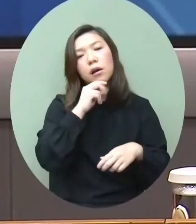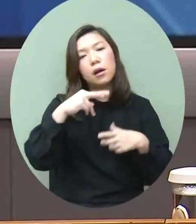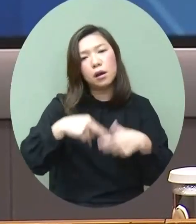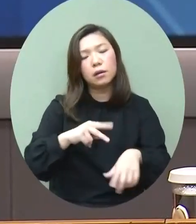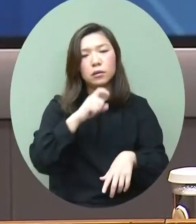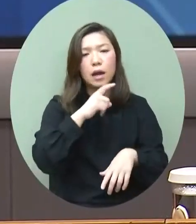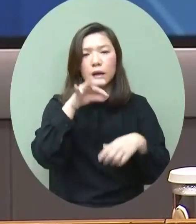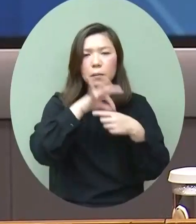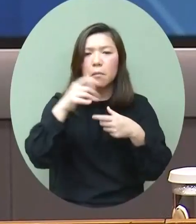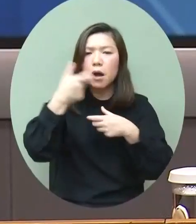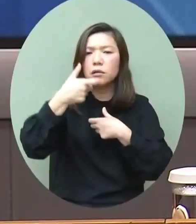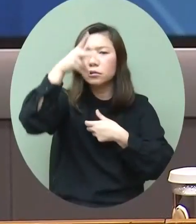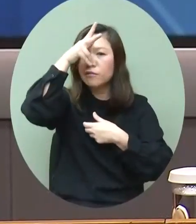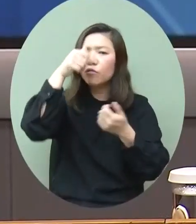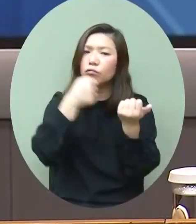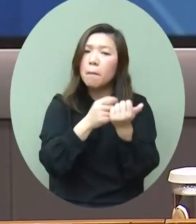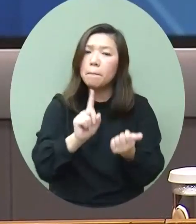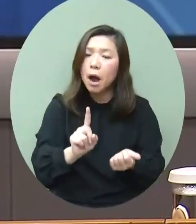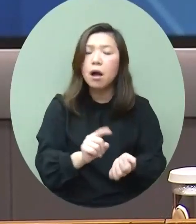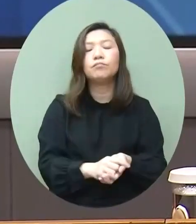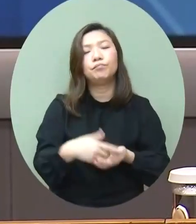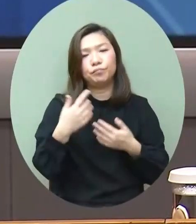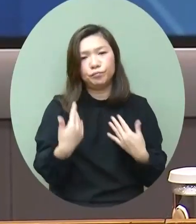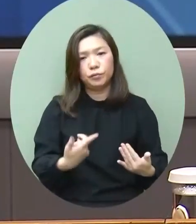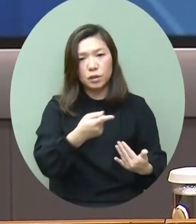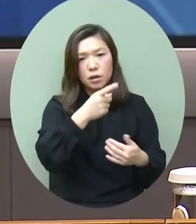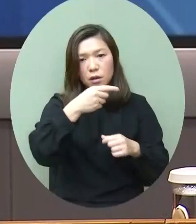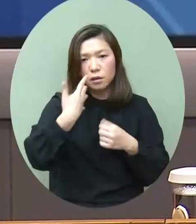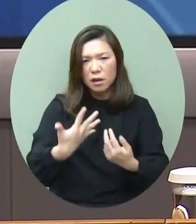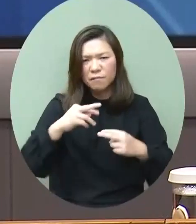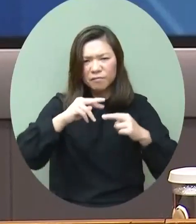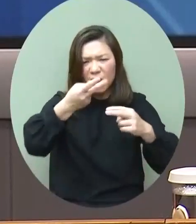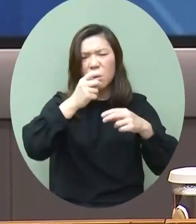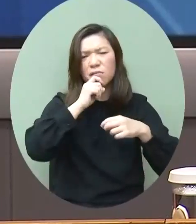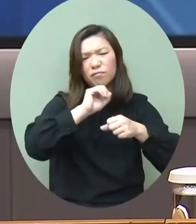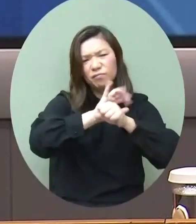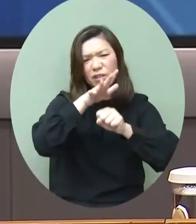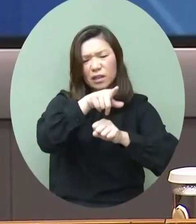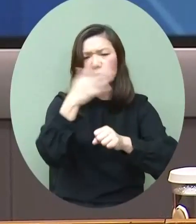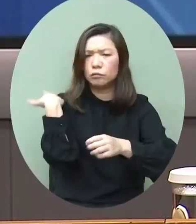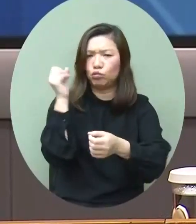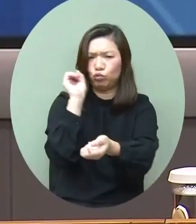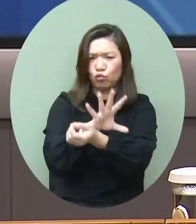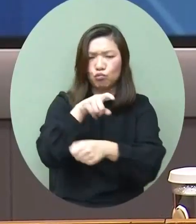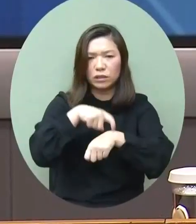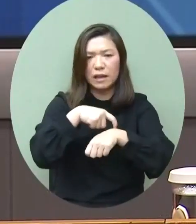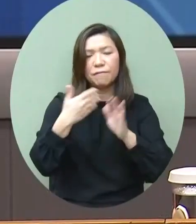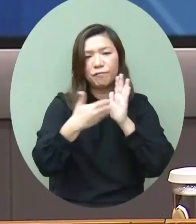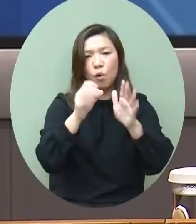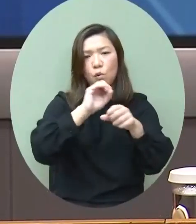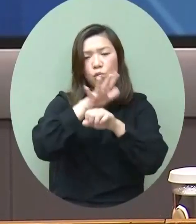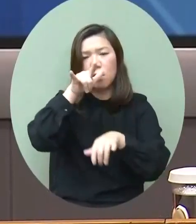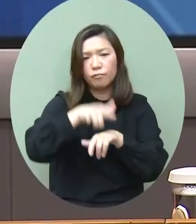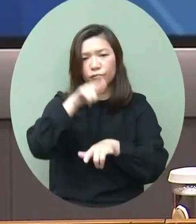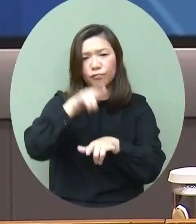於金融業界的援助措施財富局組在疫情發生比較早的時間已經在防疫抗疫基金之